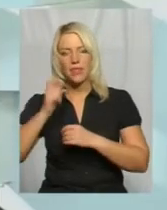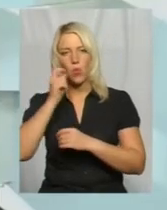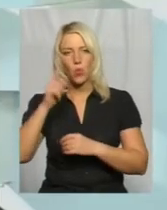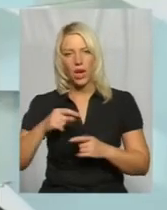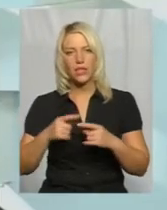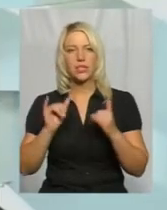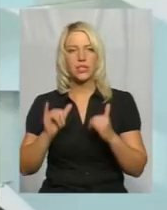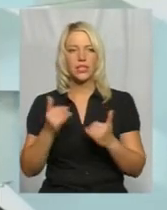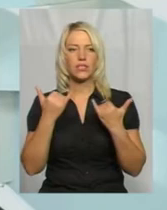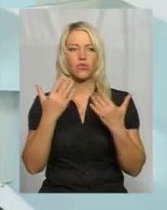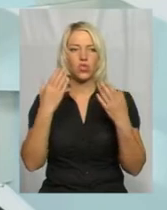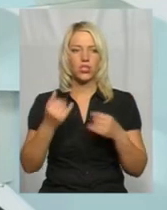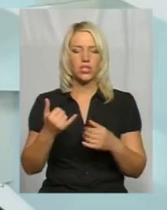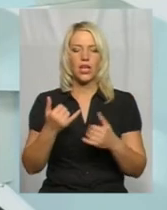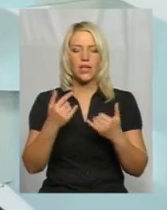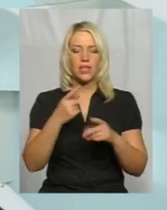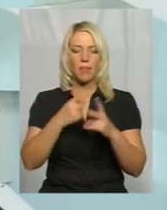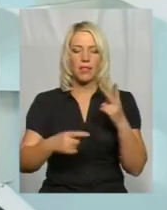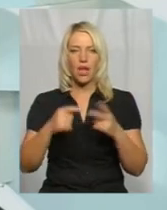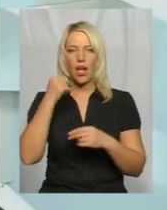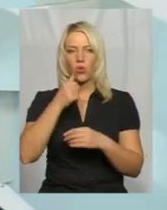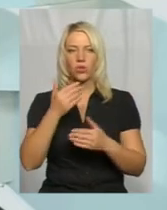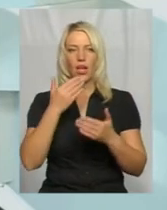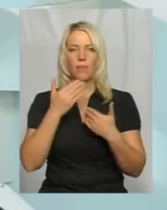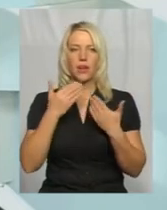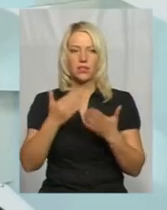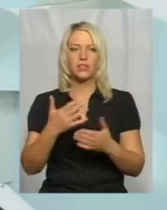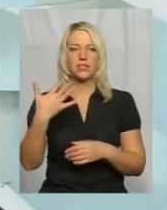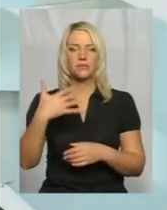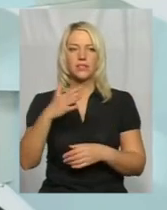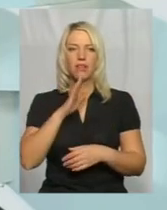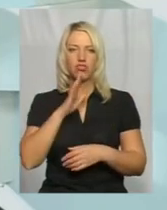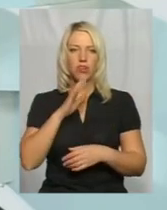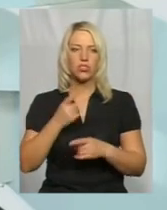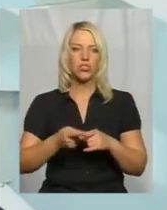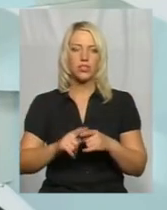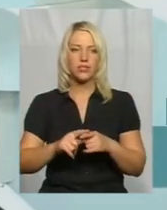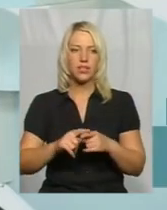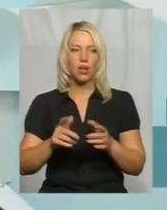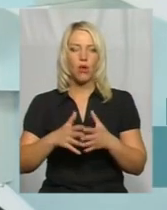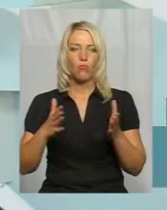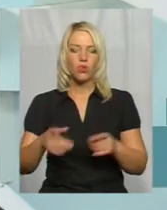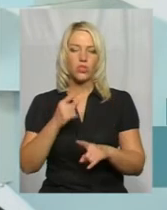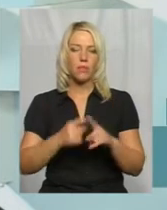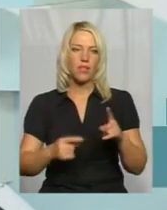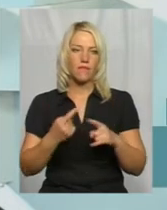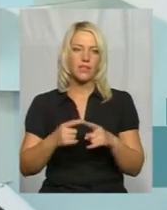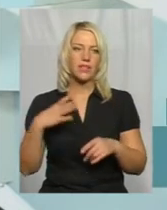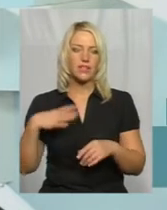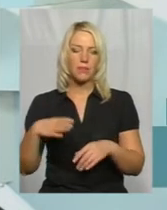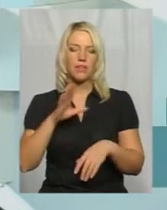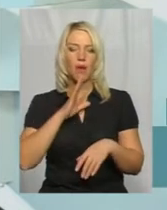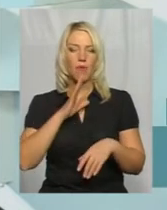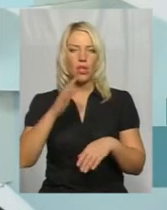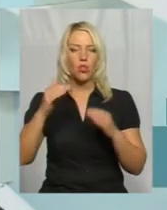за полтора року к нам обратилось около 50 жінчин. Із них більше половини терпят домашнее